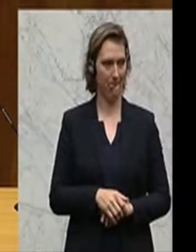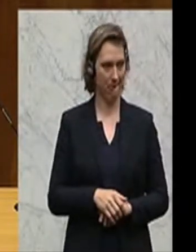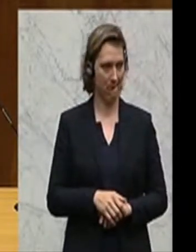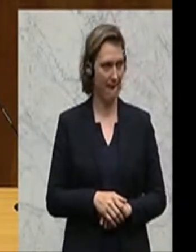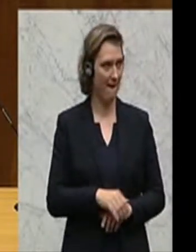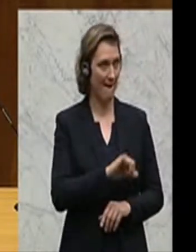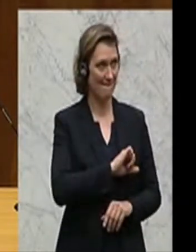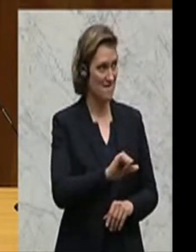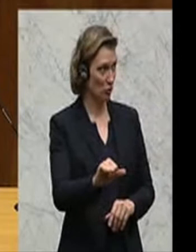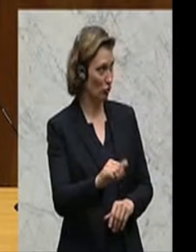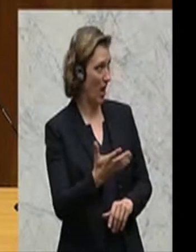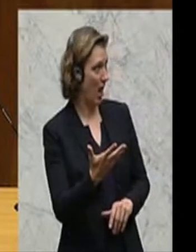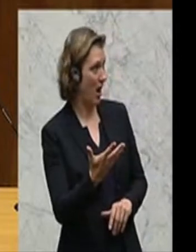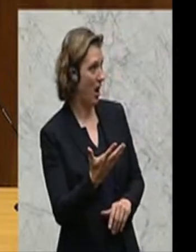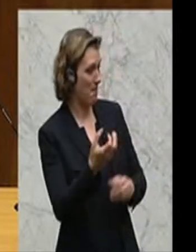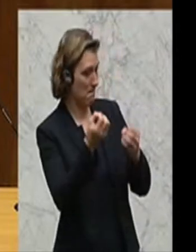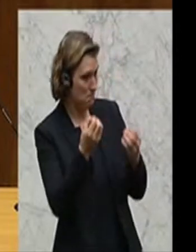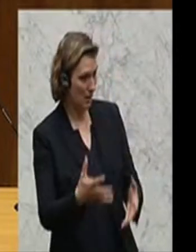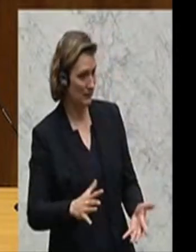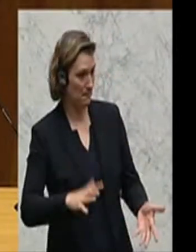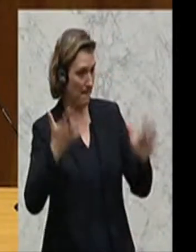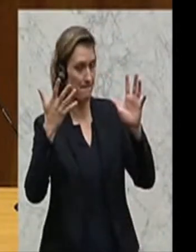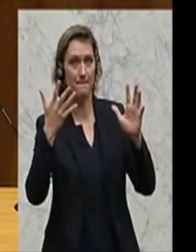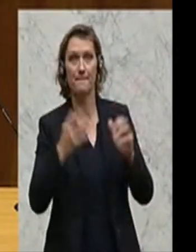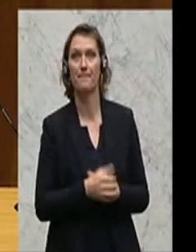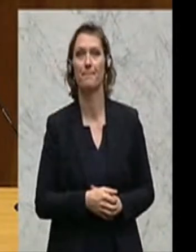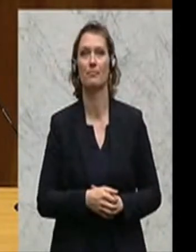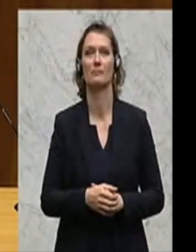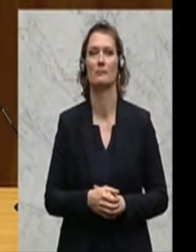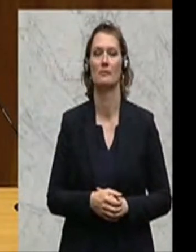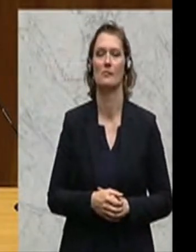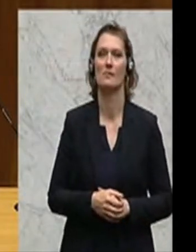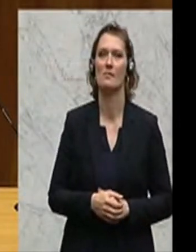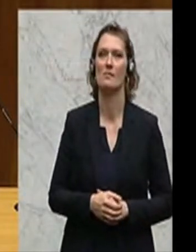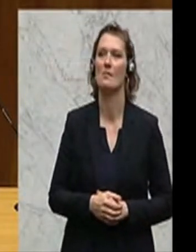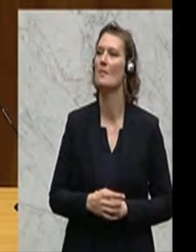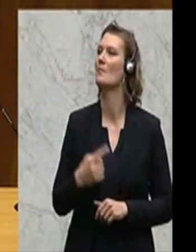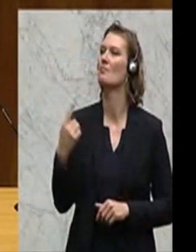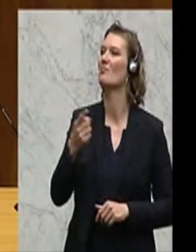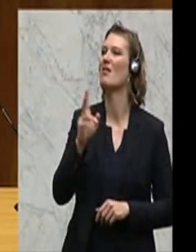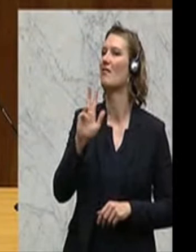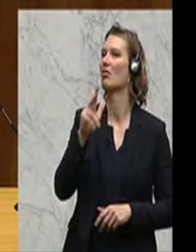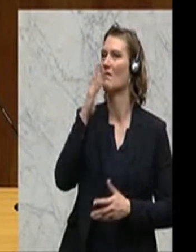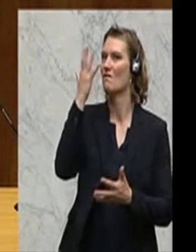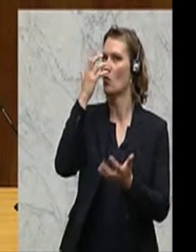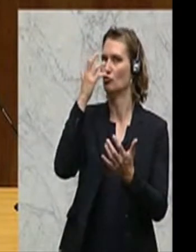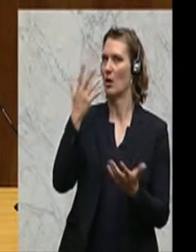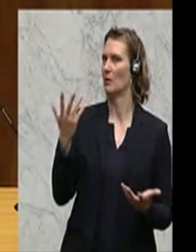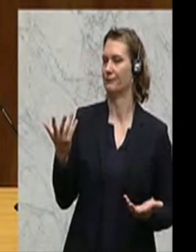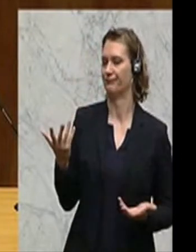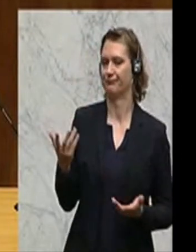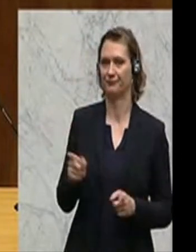Wie rasch etwas passiert, das was man sich oft alles nicht vorstellen kann.